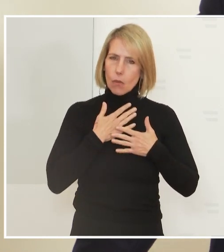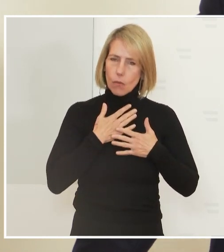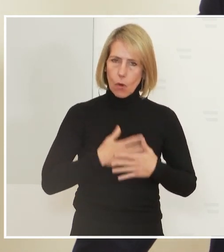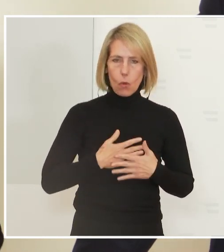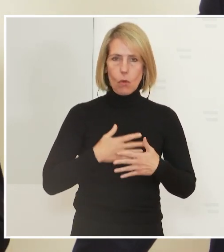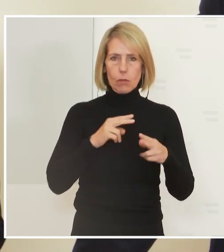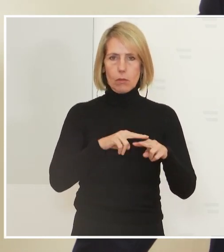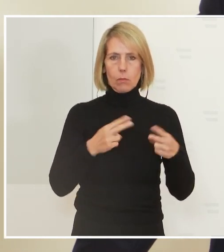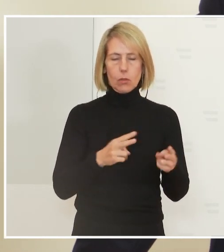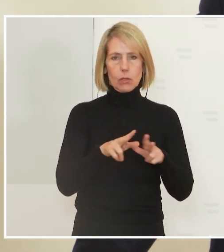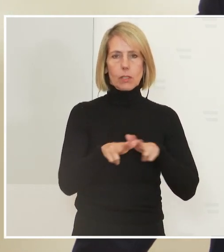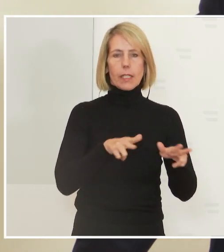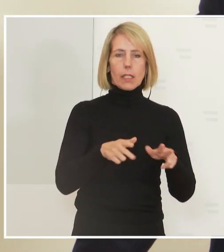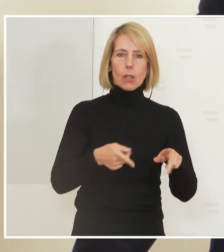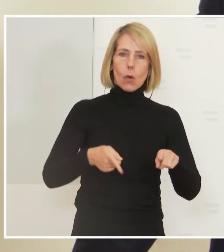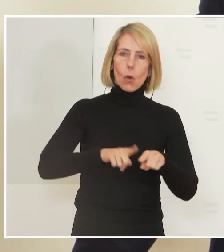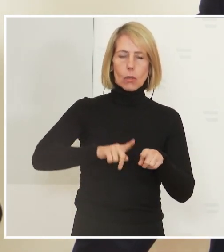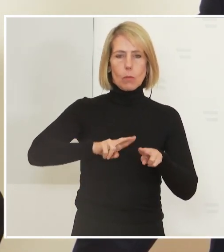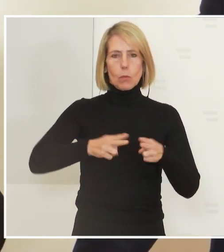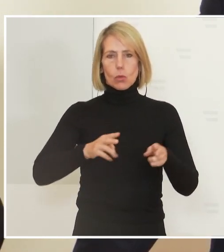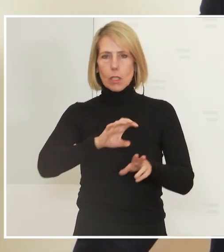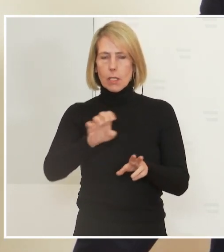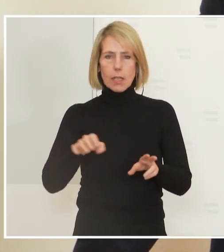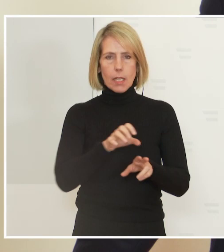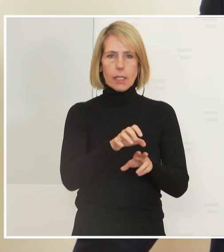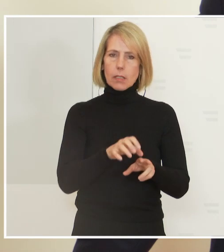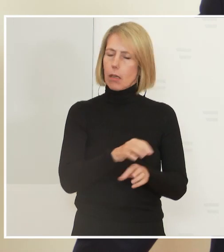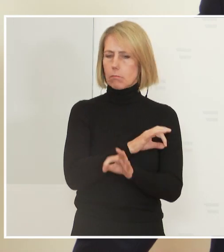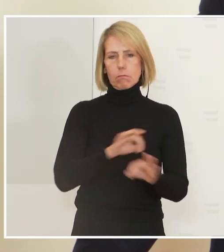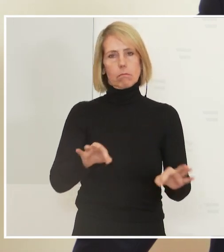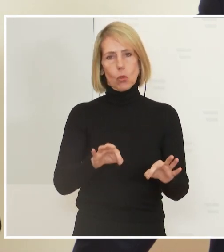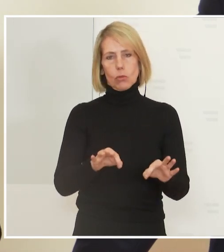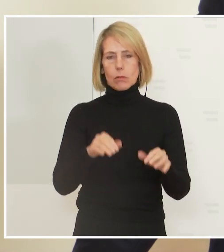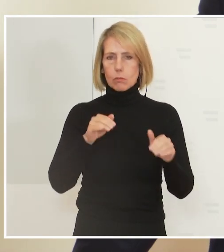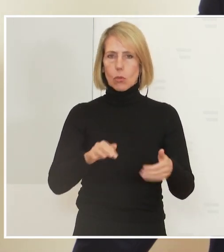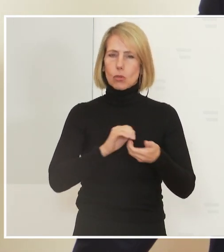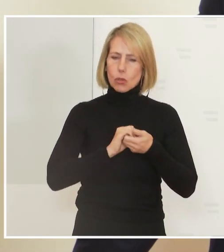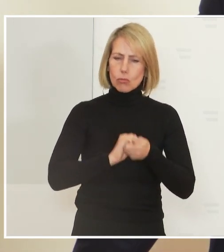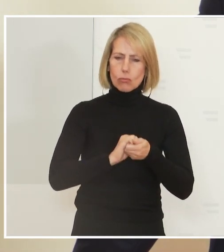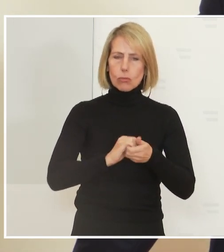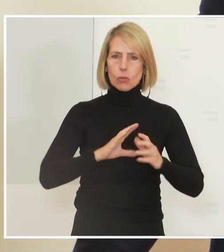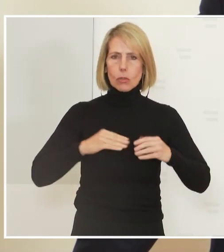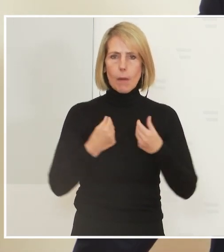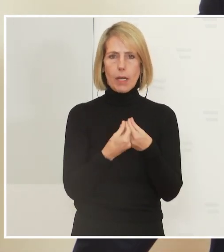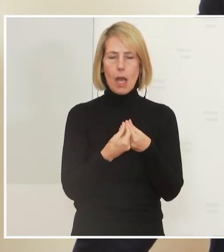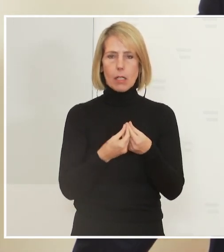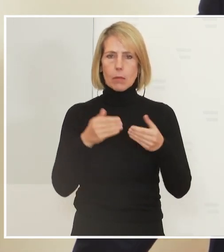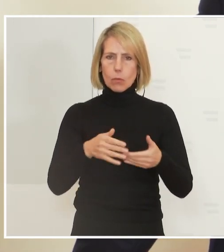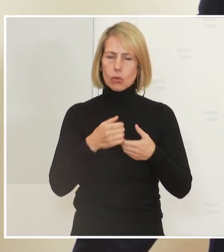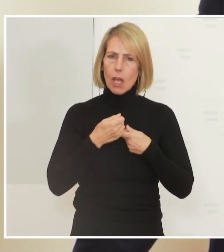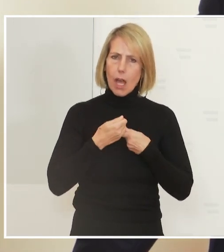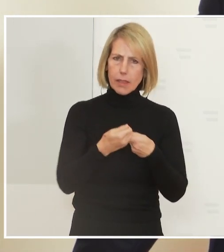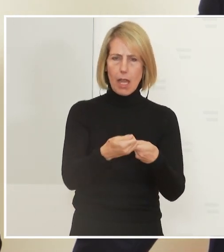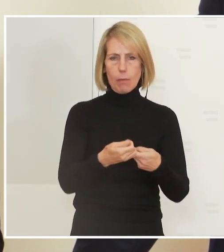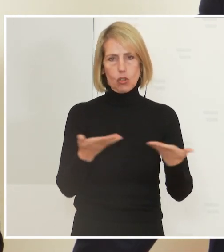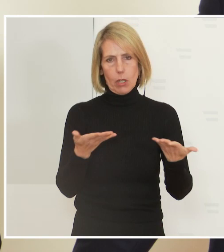und den Bundesländern gut ist. Hier müssen wir zusammenhalten. Wir müssen an einem Strang ziehen. Es geht aber nicht nur